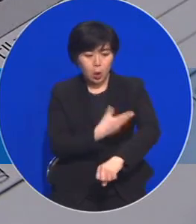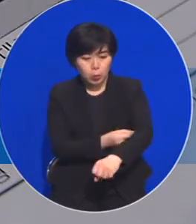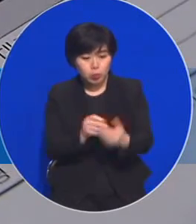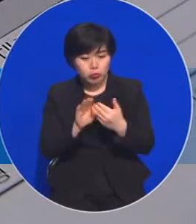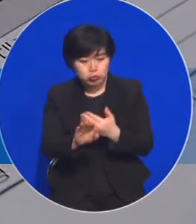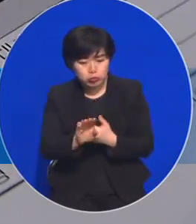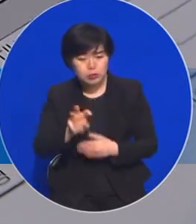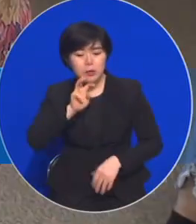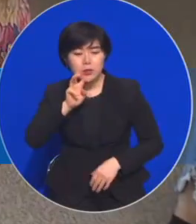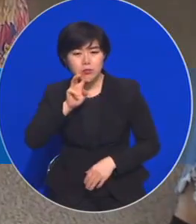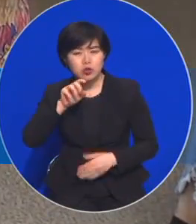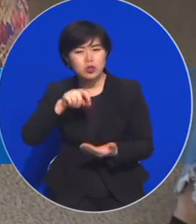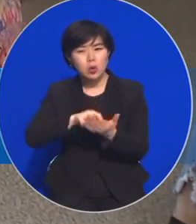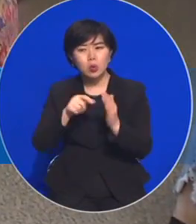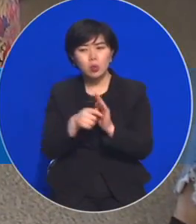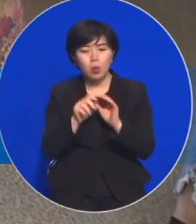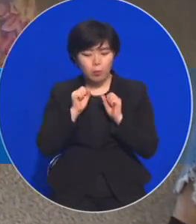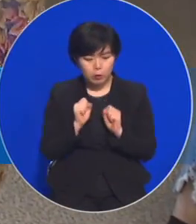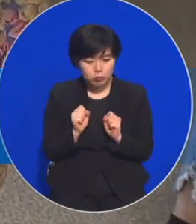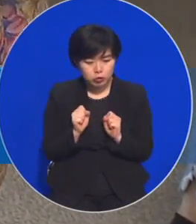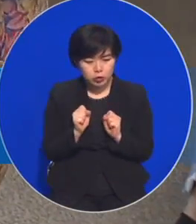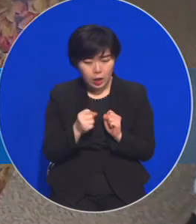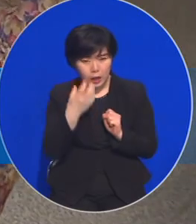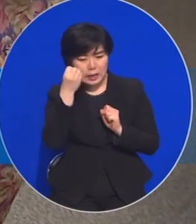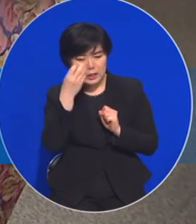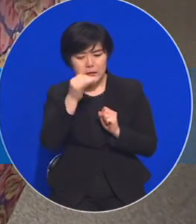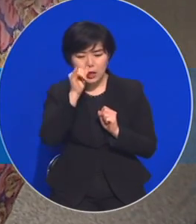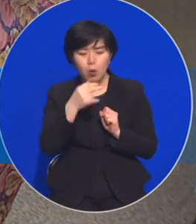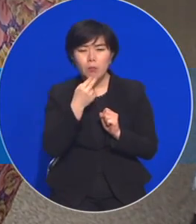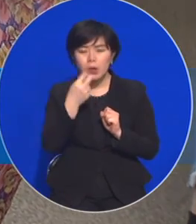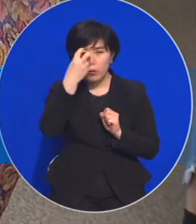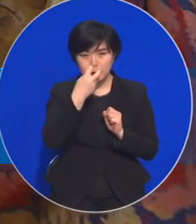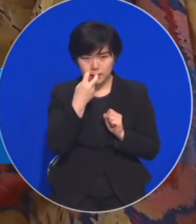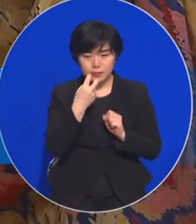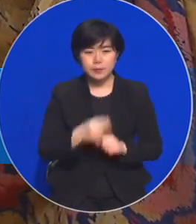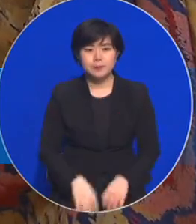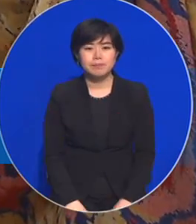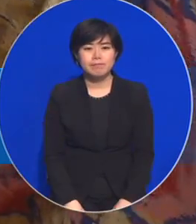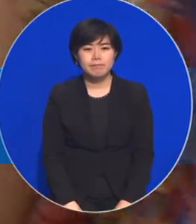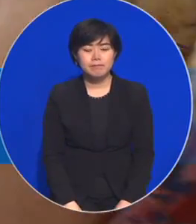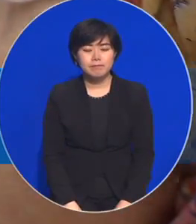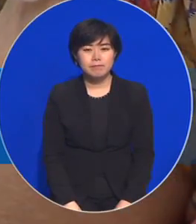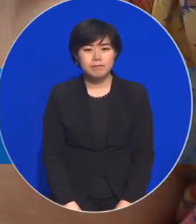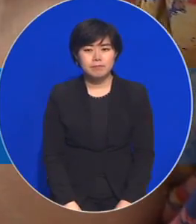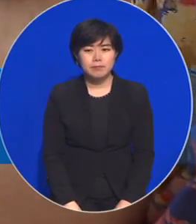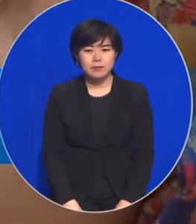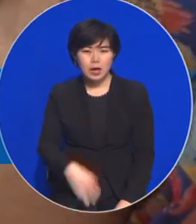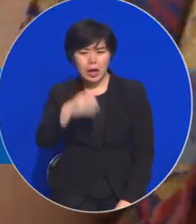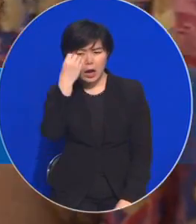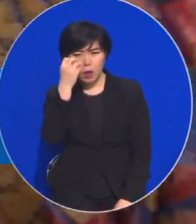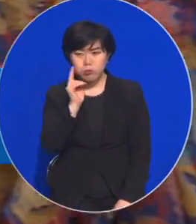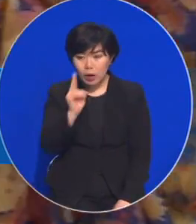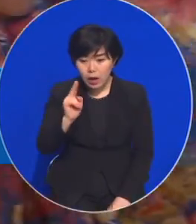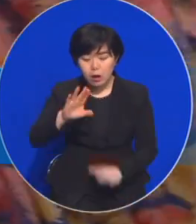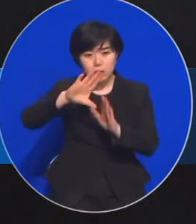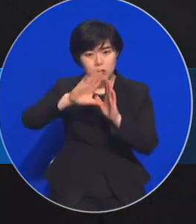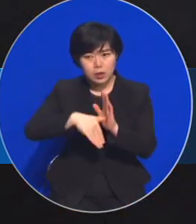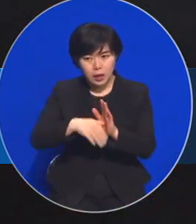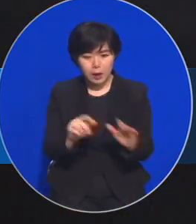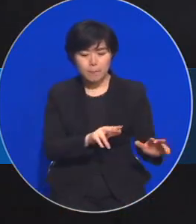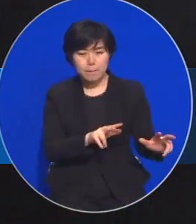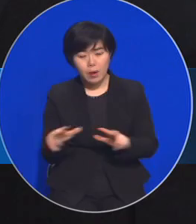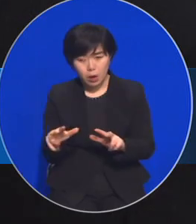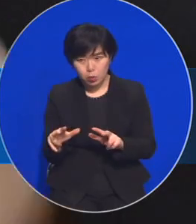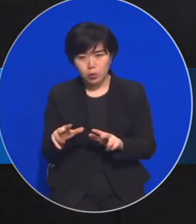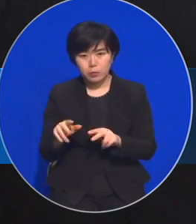30분쯤 기관에 머물며 이상반응이 있는지 관찰합니다. 중증 이상반응이 나타날 경우 신속하고